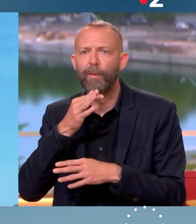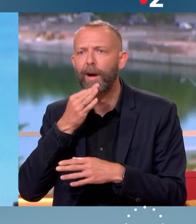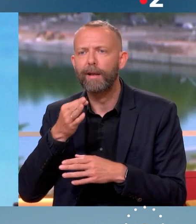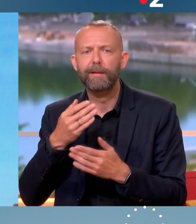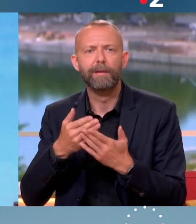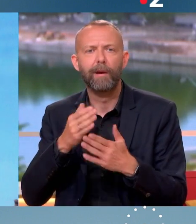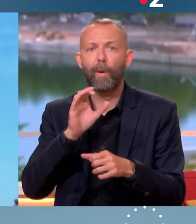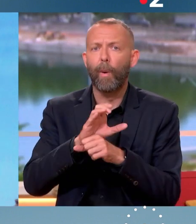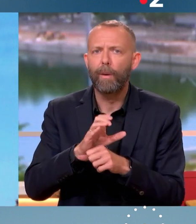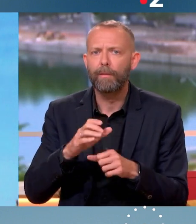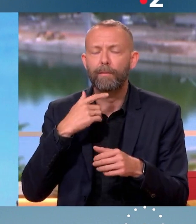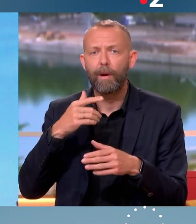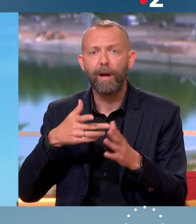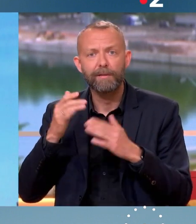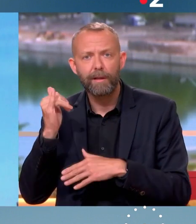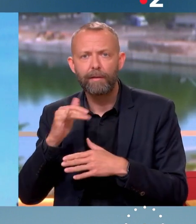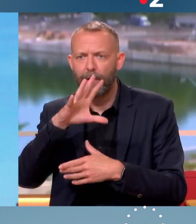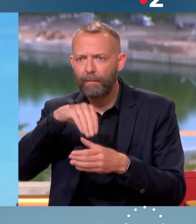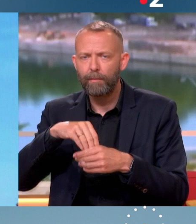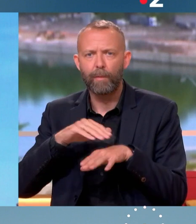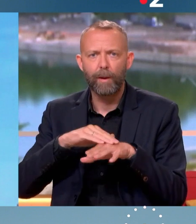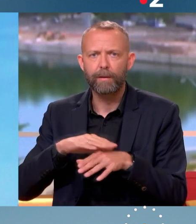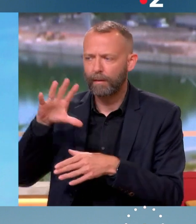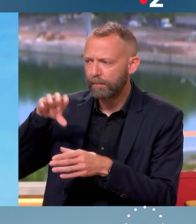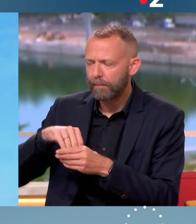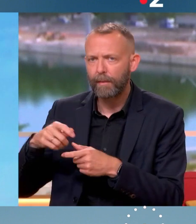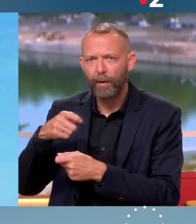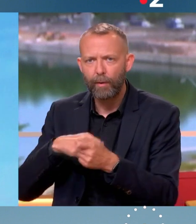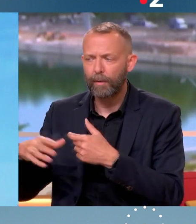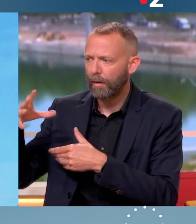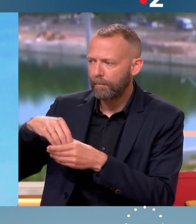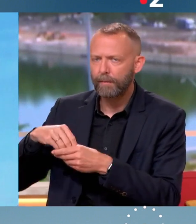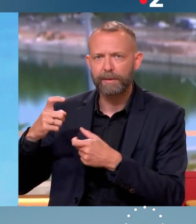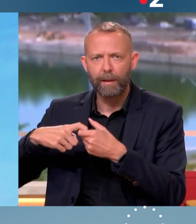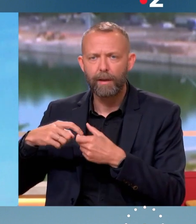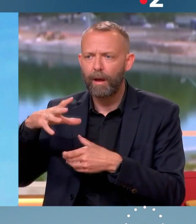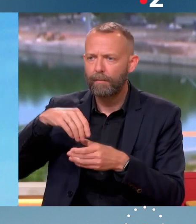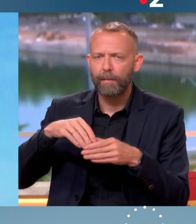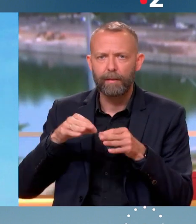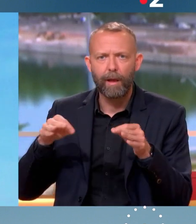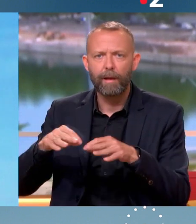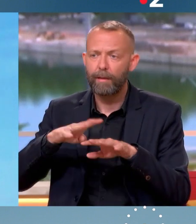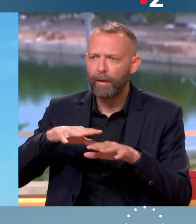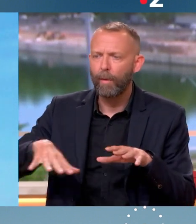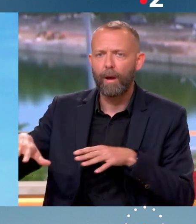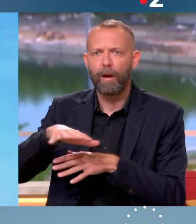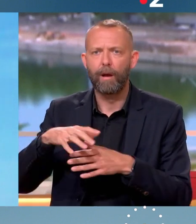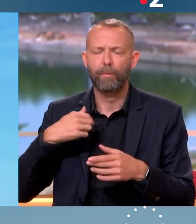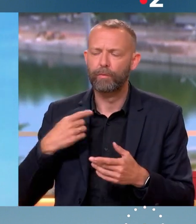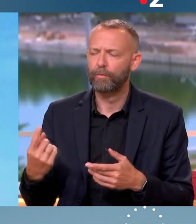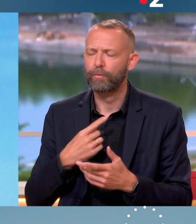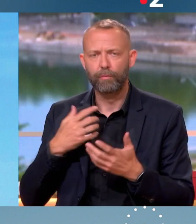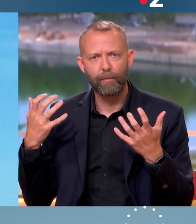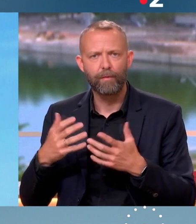initiative qui rassemble à la fois des politiques, les acteurs économiques, les acteurs syndicaux, les acteurs de terrain, les territoires. On a toujours été favorables